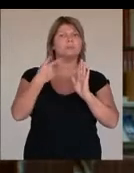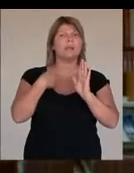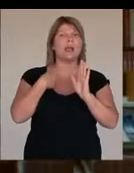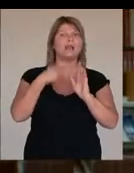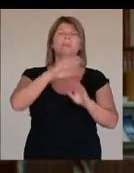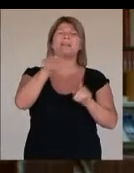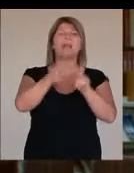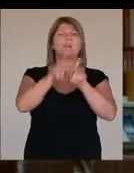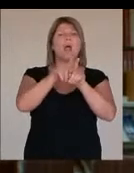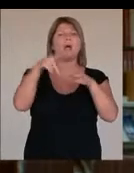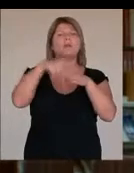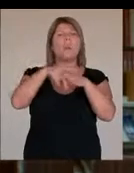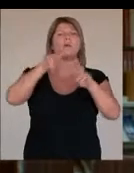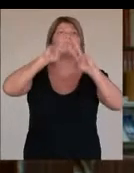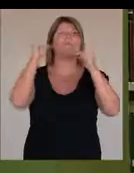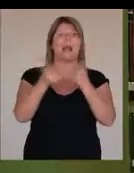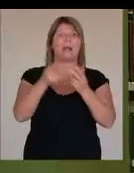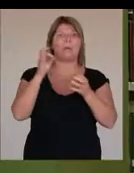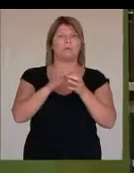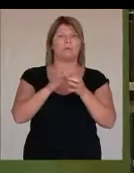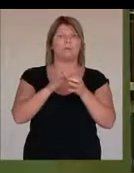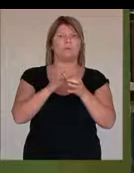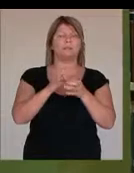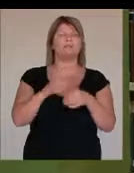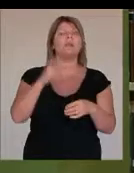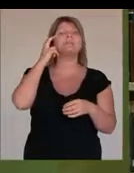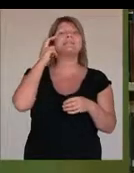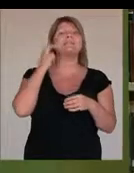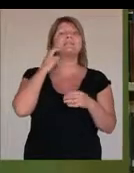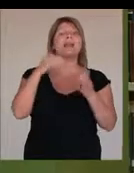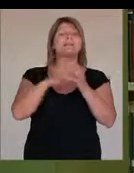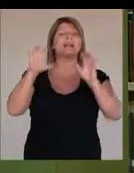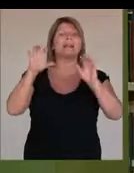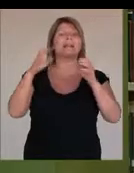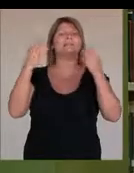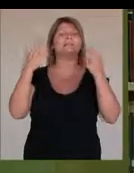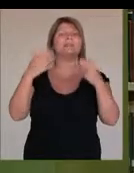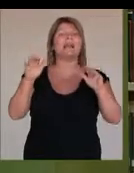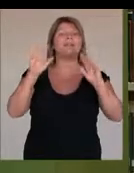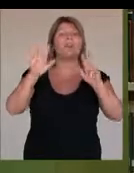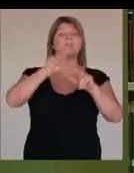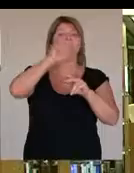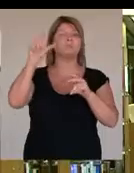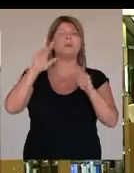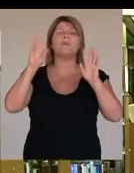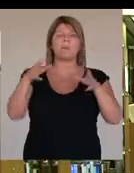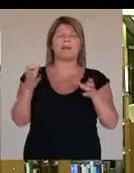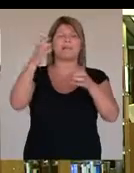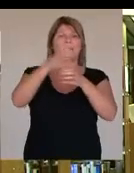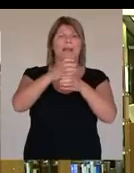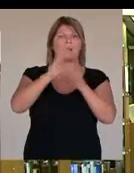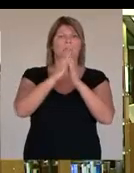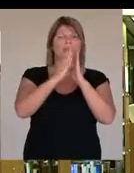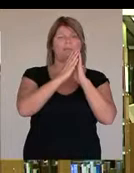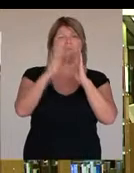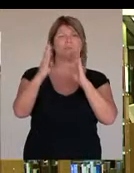minden olyan dologhoz, ami a világban történik. Az intézményben 1998 óta integrált könyvtári rendszer működik.